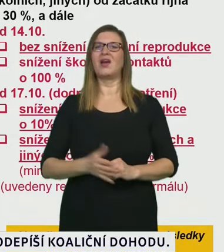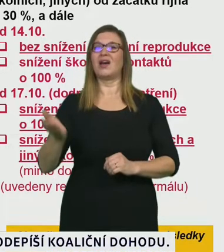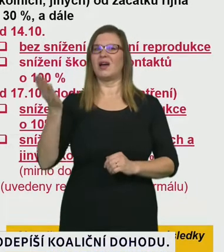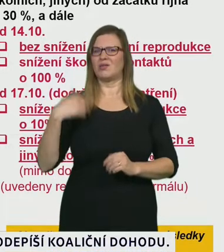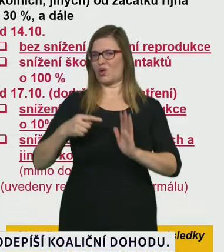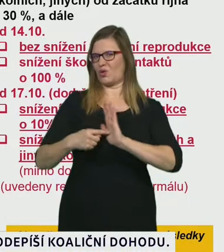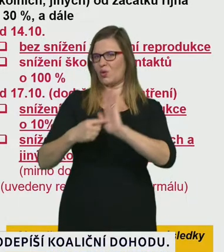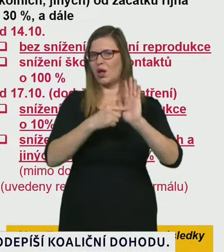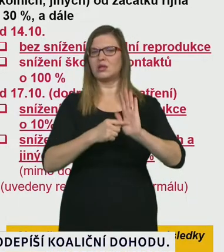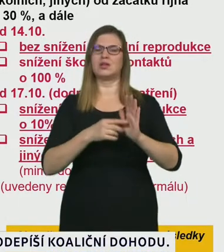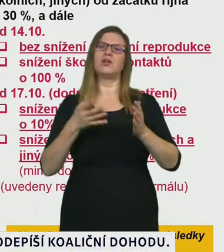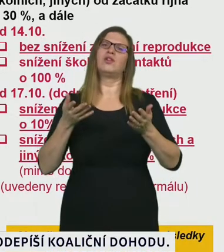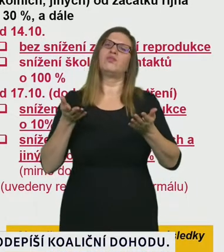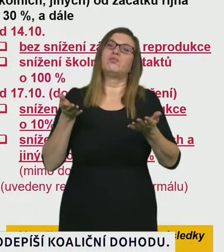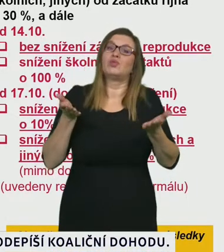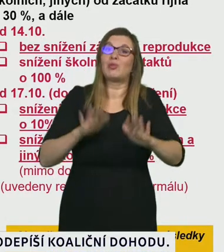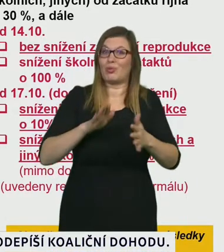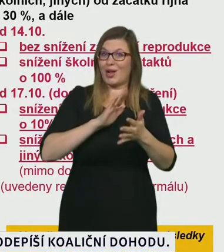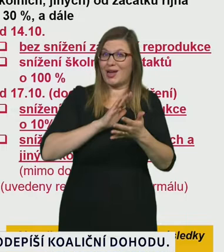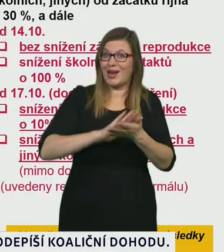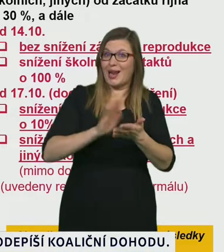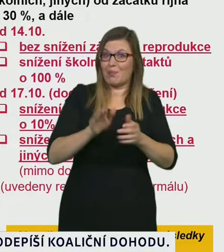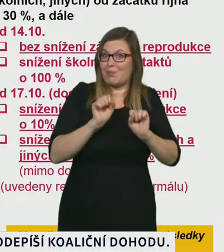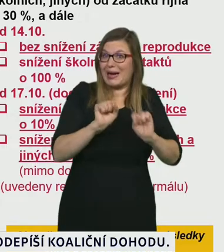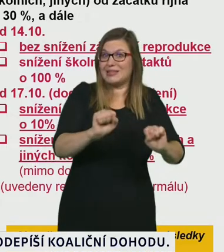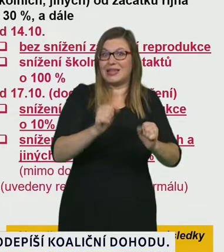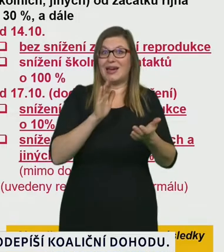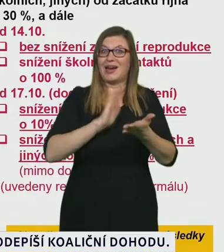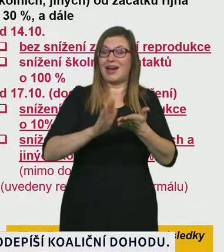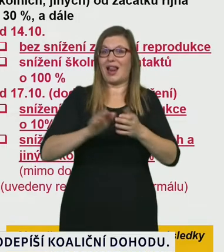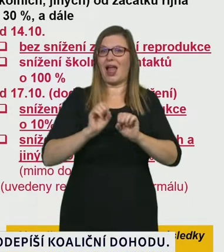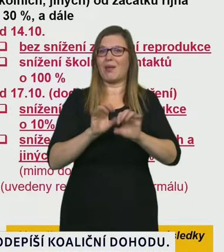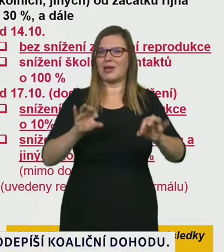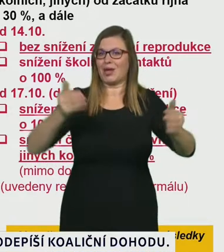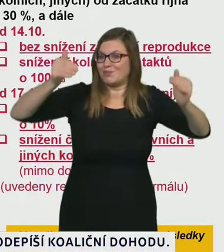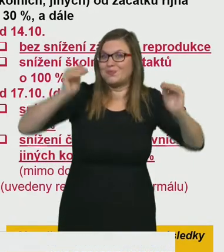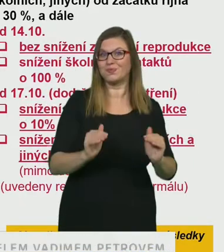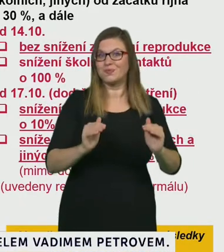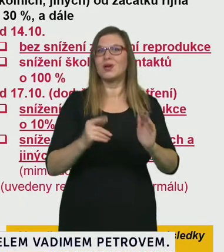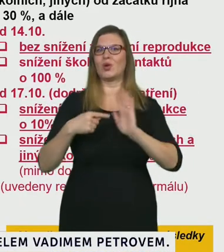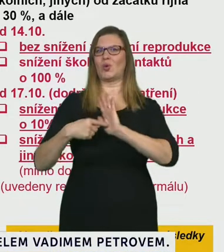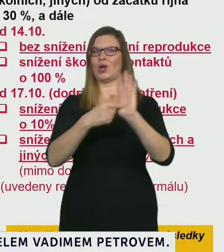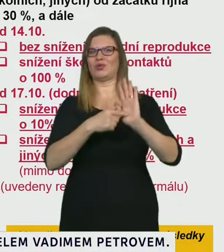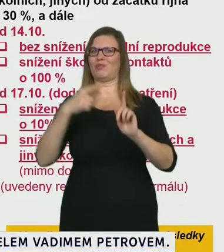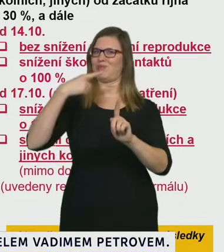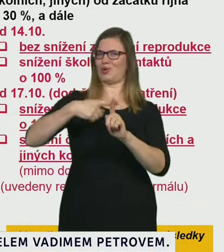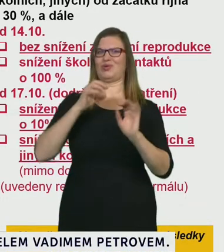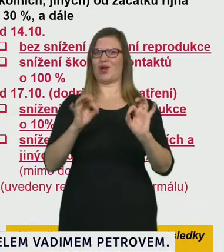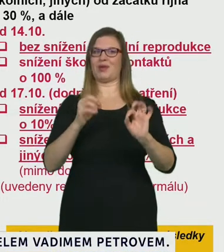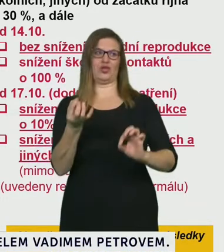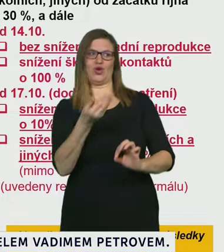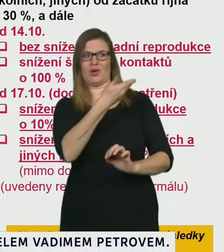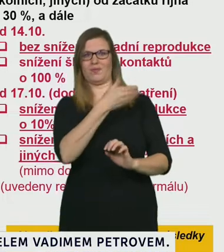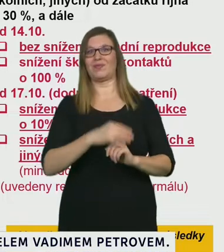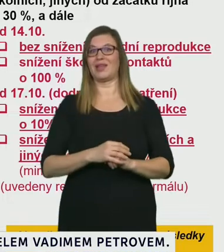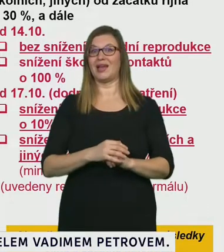rychlé zpomalování šíření. Rychlý ústup epidemie. Byl to ten optimističnější scénář. A on se také naplnil.